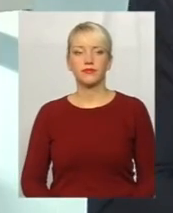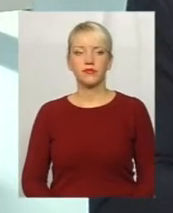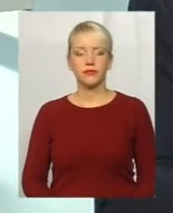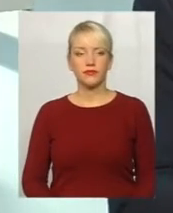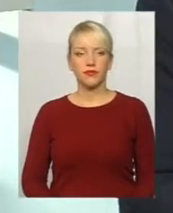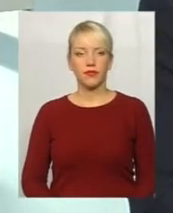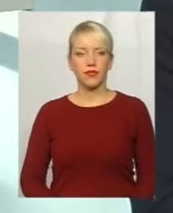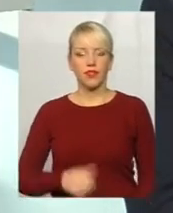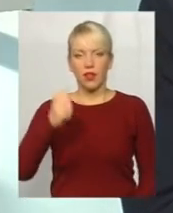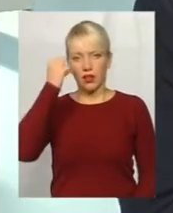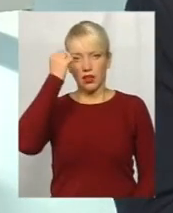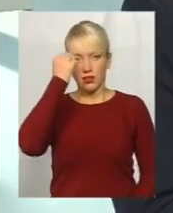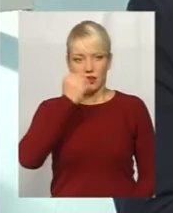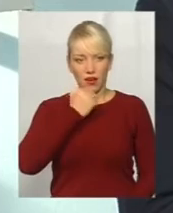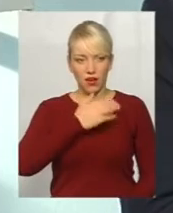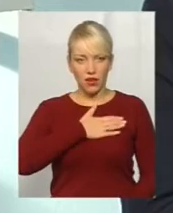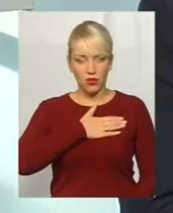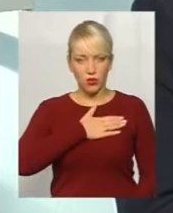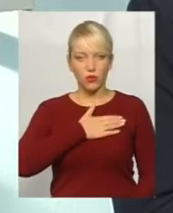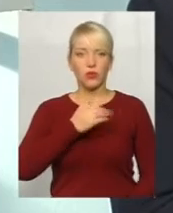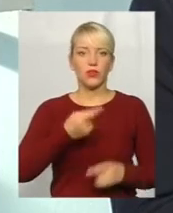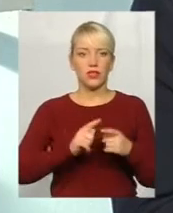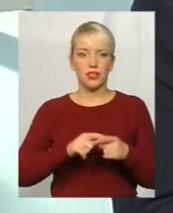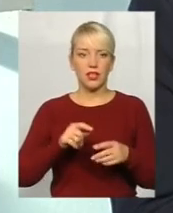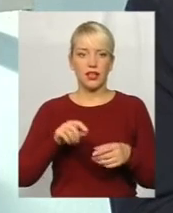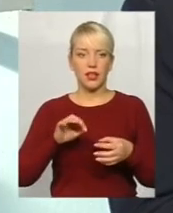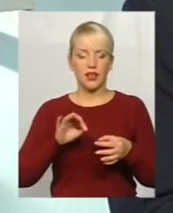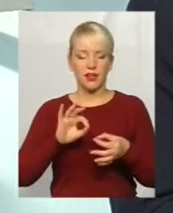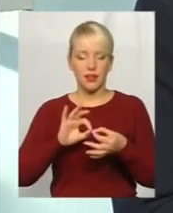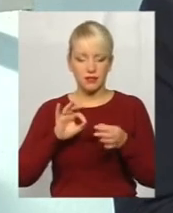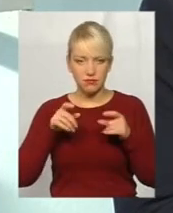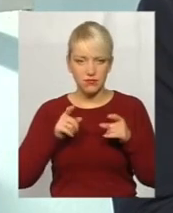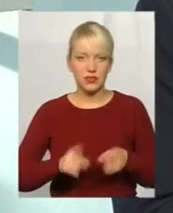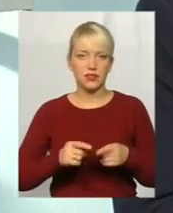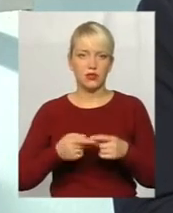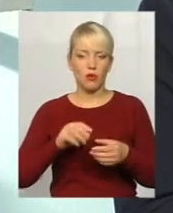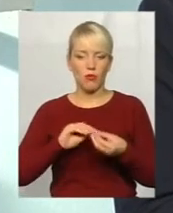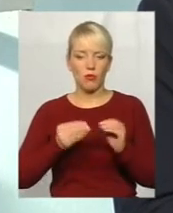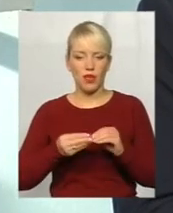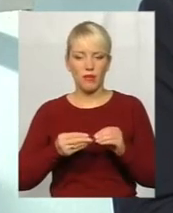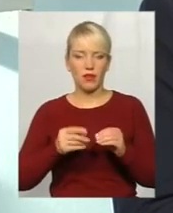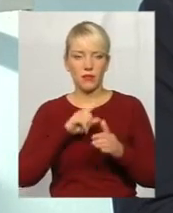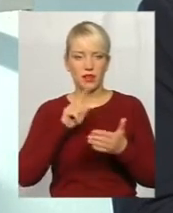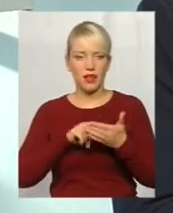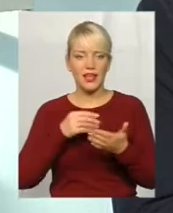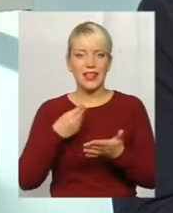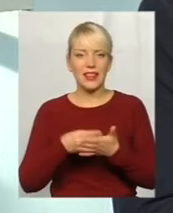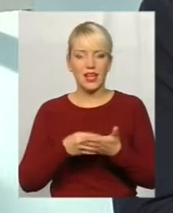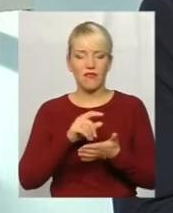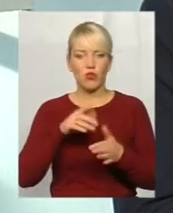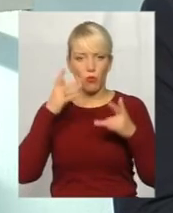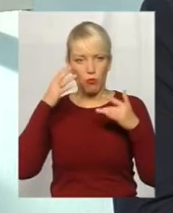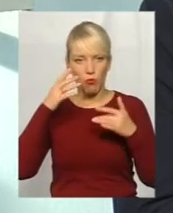Щиро дякую. Це дійсно проблемне питання для всієї України. Тарифна політика, яку сьогодні